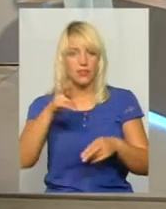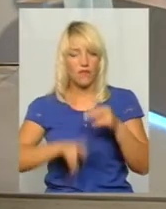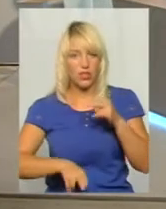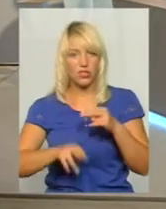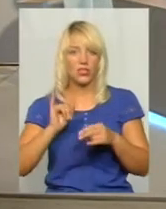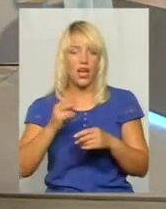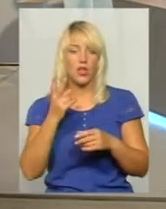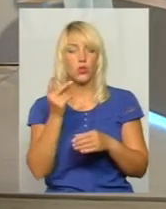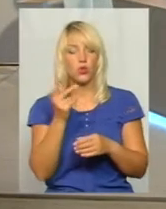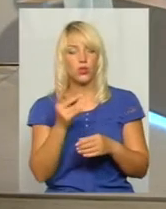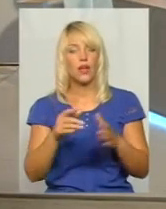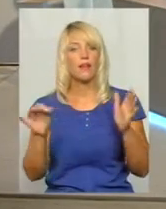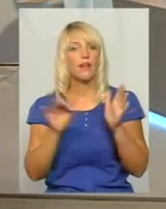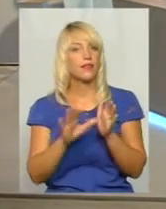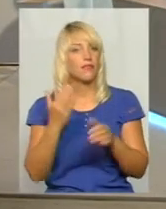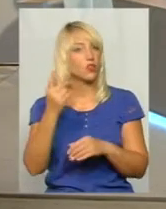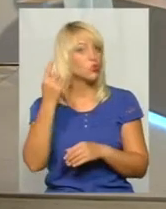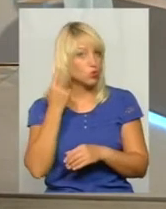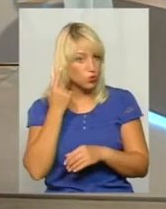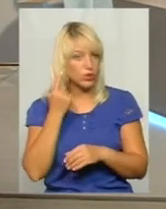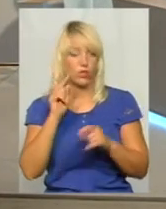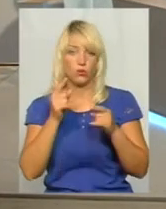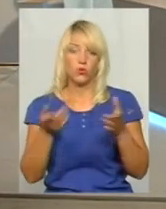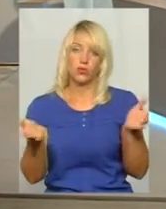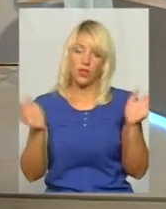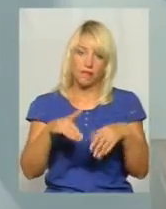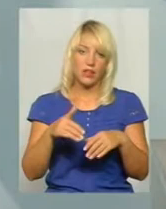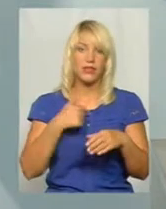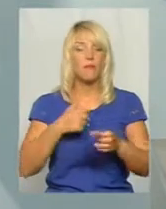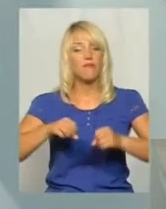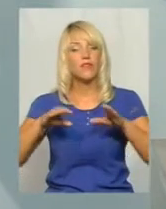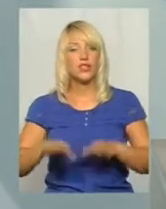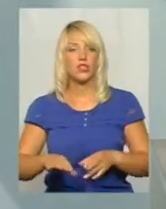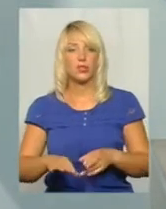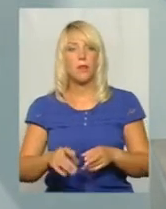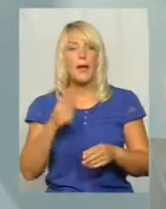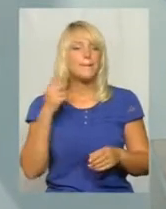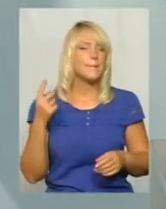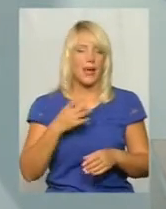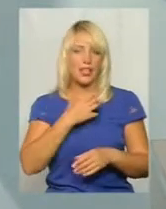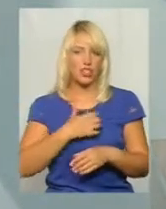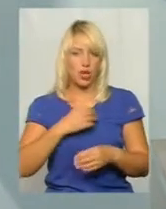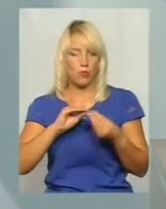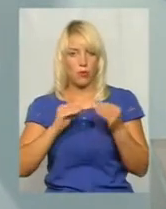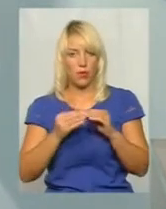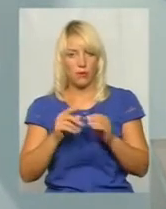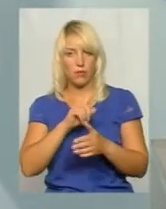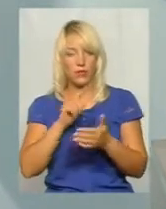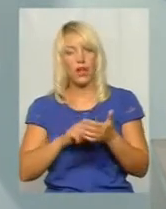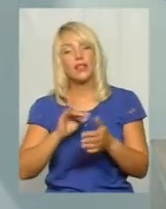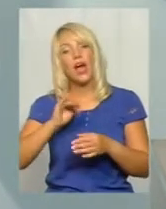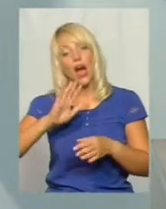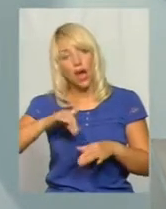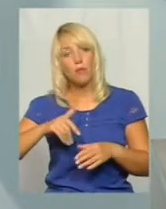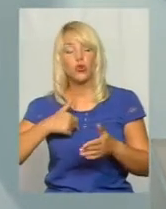питання електроенергії, ви чули, тому давайте ми повирішуємо, перші проблемні питання, а потім вже дійдемо туди,